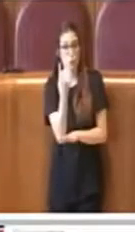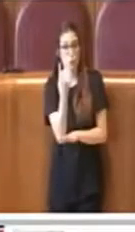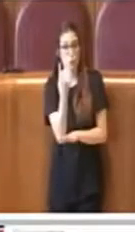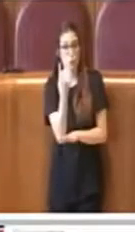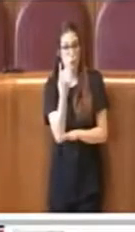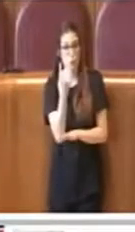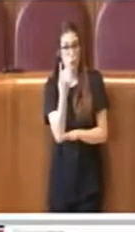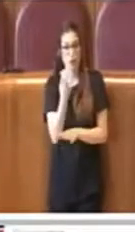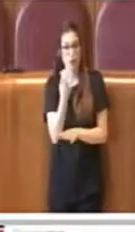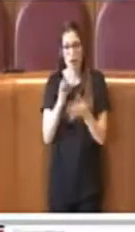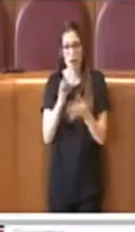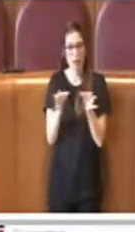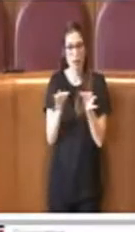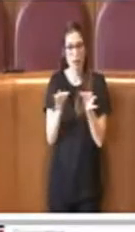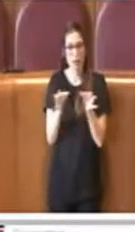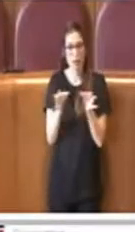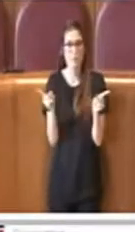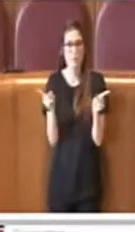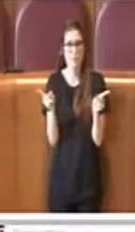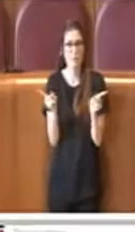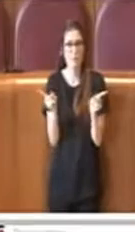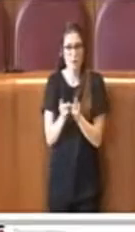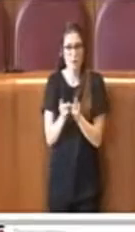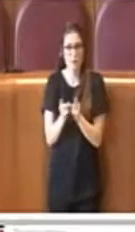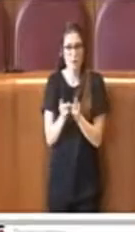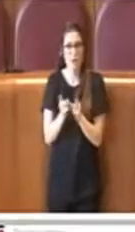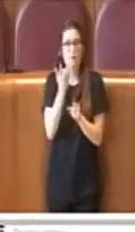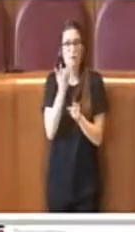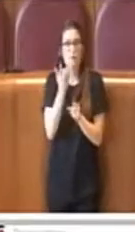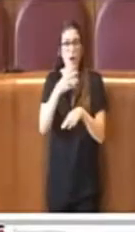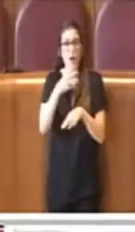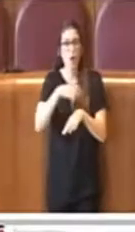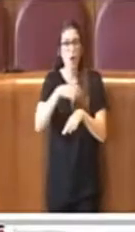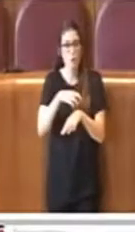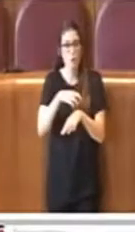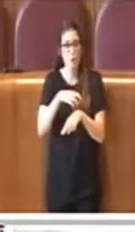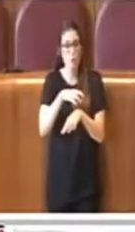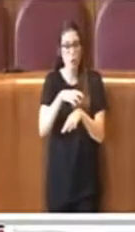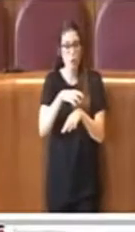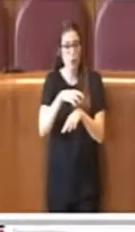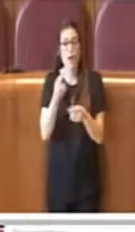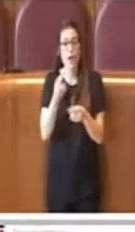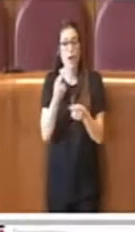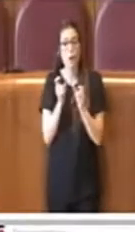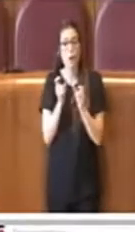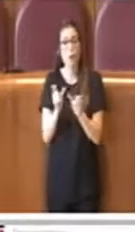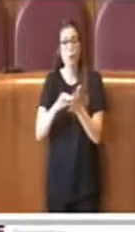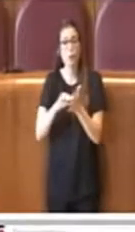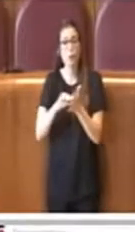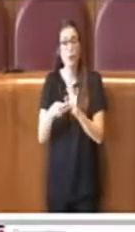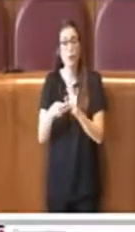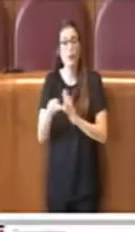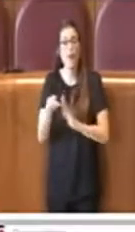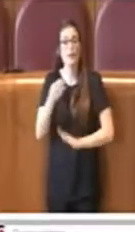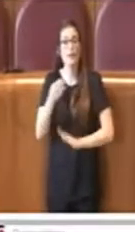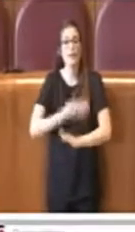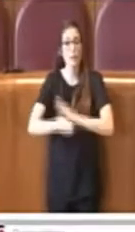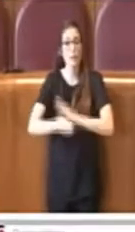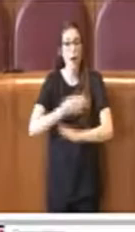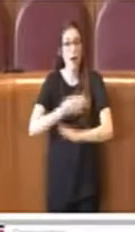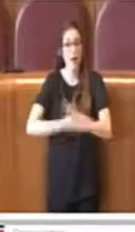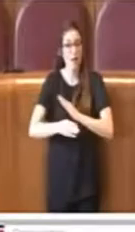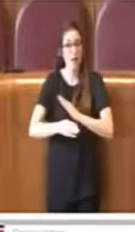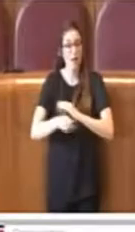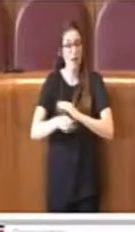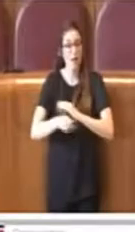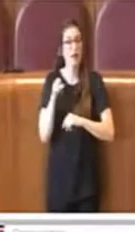esplicitava in poche righe la volontà di istituire una consulta definita consulta sui problemi delle persone handicappate, non ha